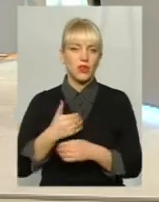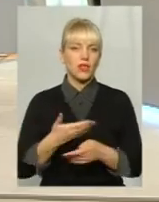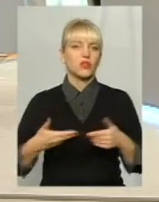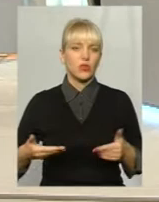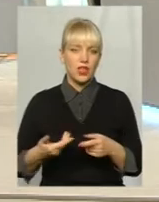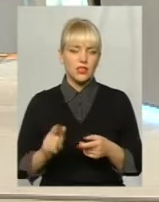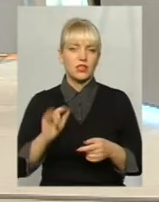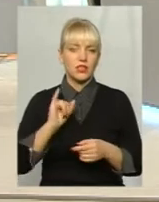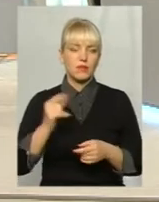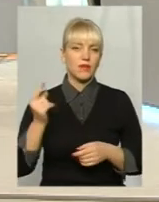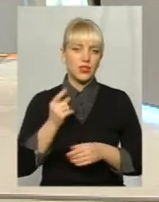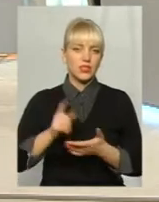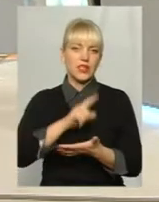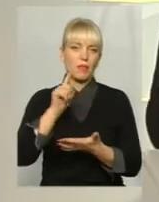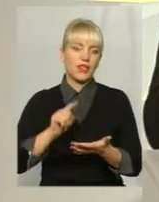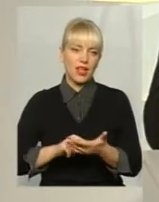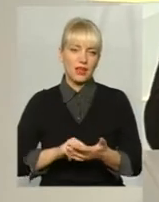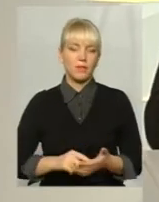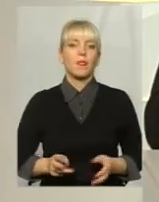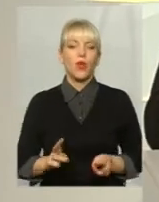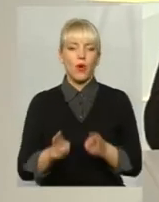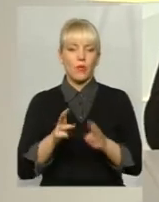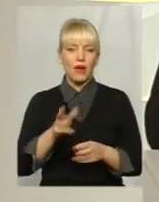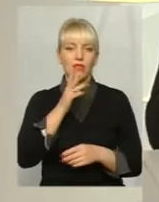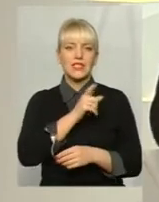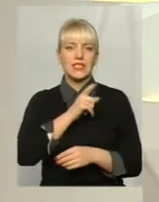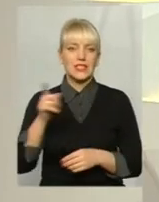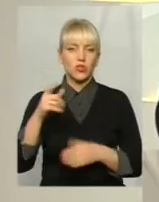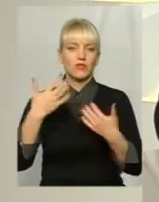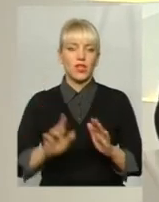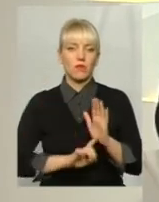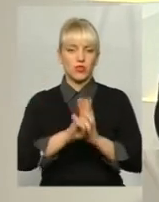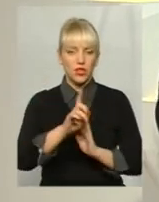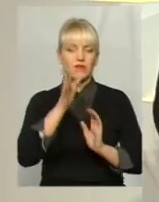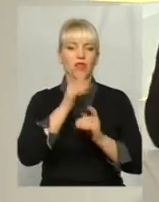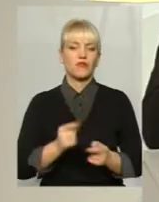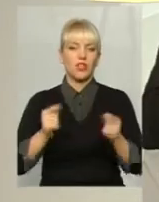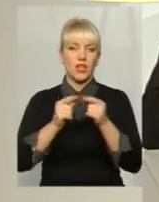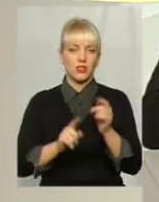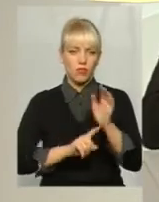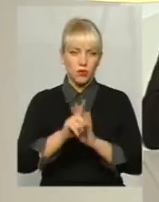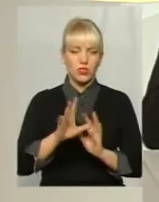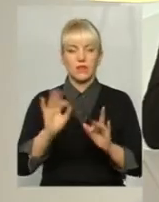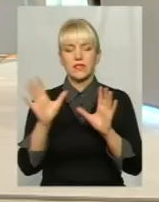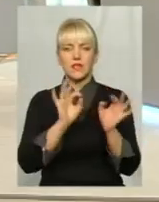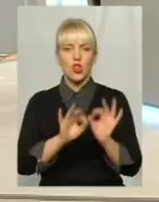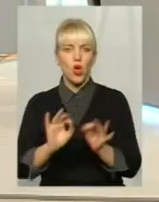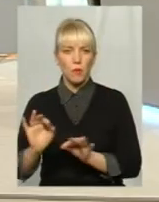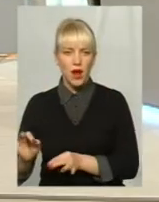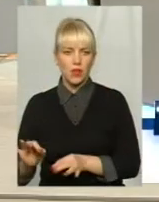запитання. Опальний сезон розпочався. Розпочався вчасно, все в нас начебто нормально,